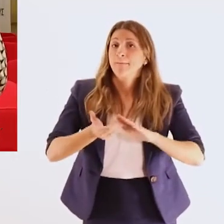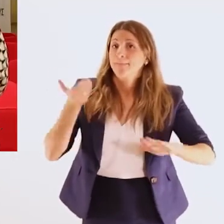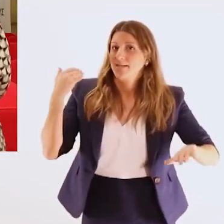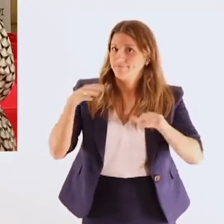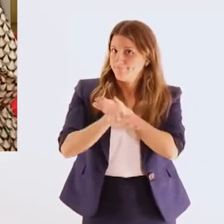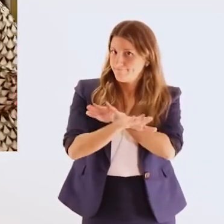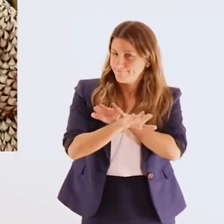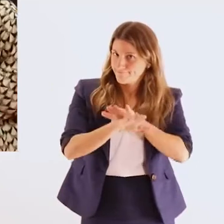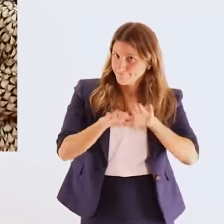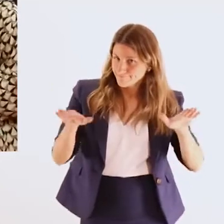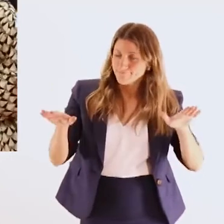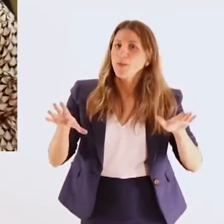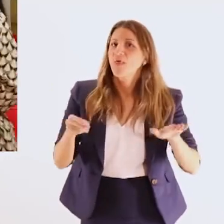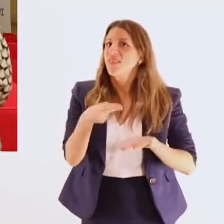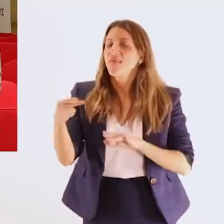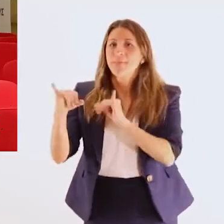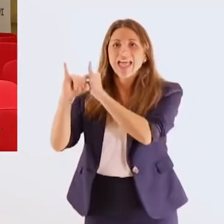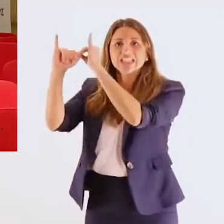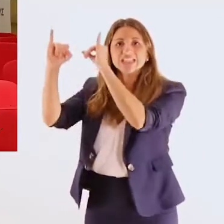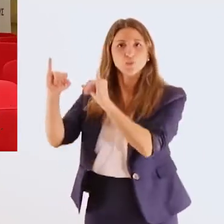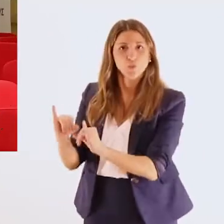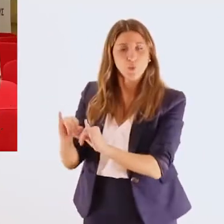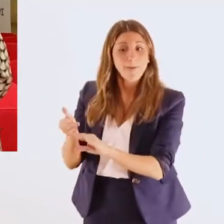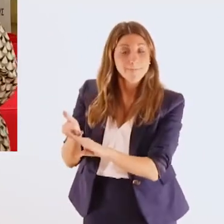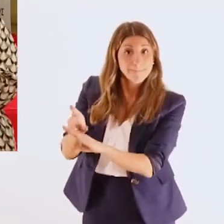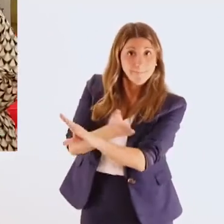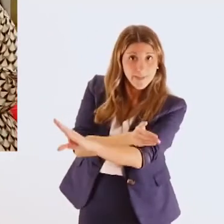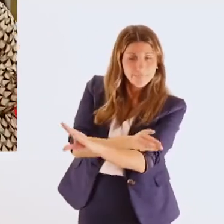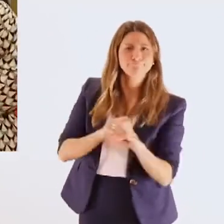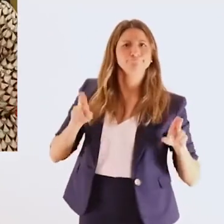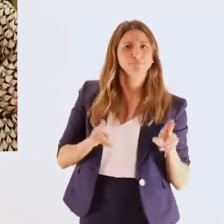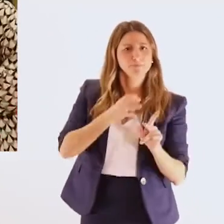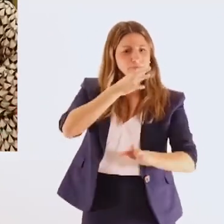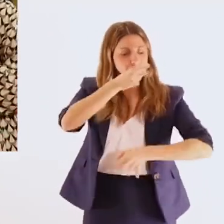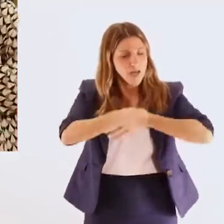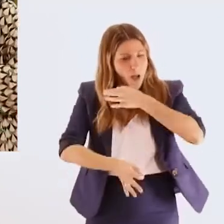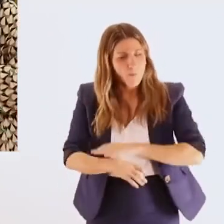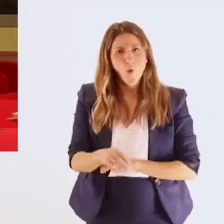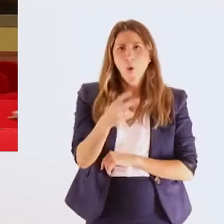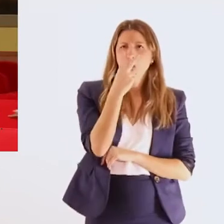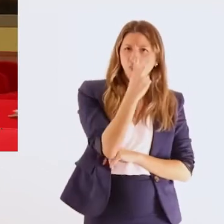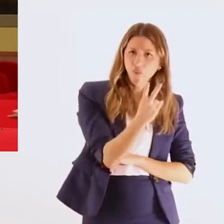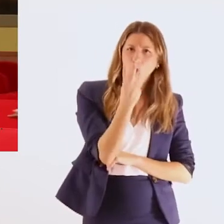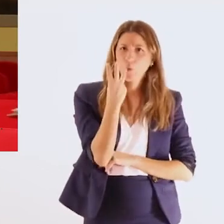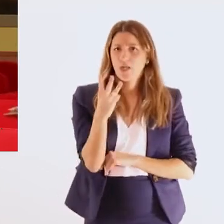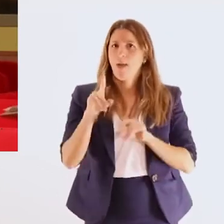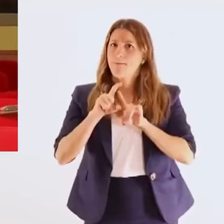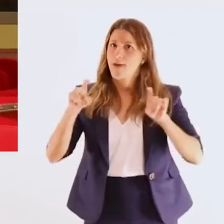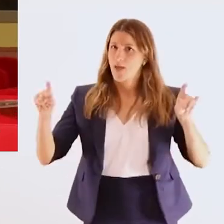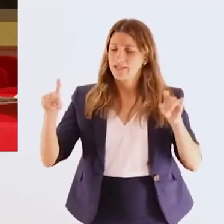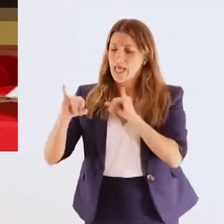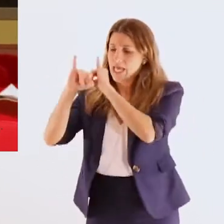Πρόεδρε σας ευχαριστούμε πολύ Νομίζω όμως κυρία Κανάκη ότι θα πρέπει πριν